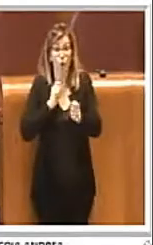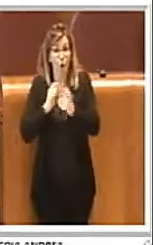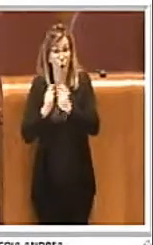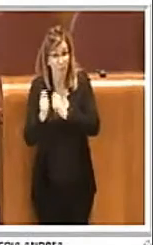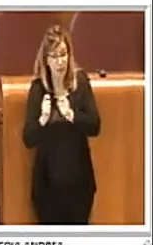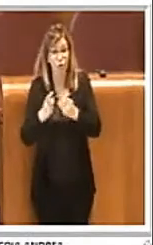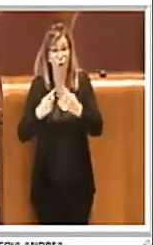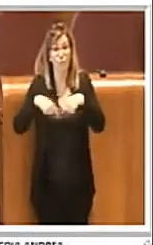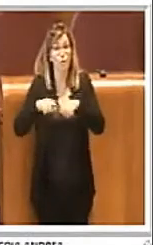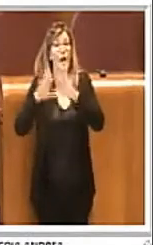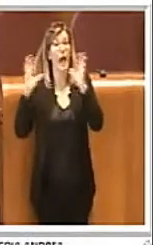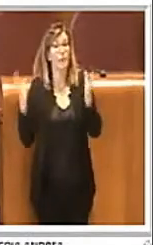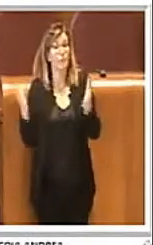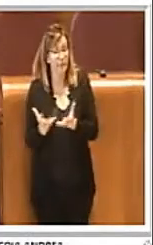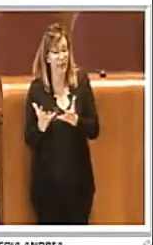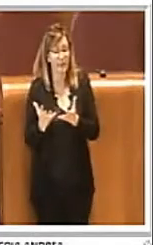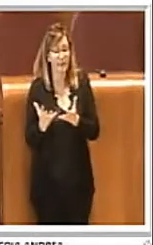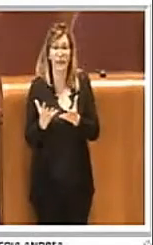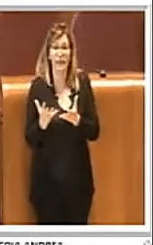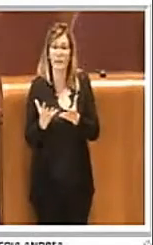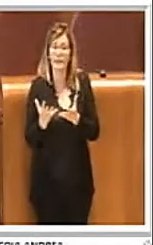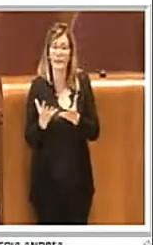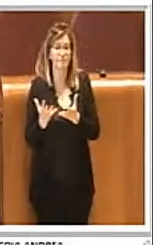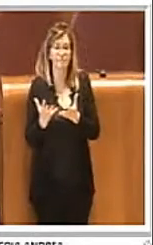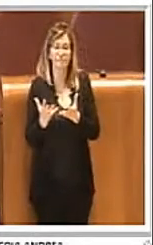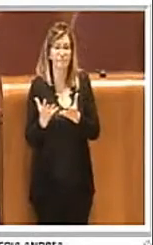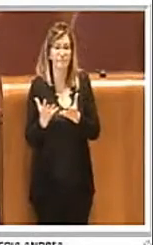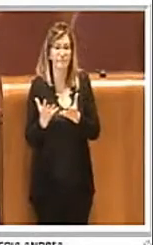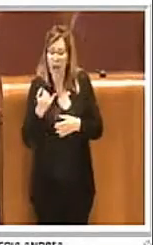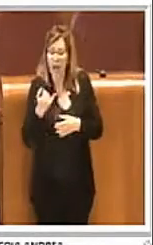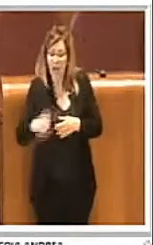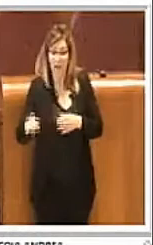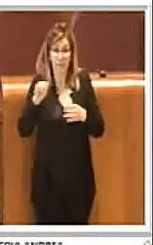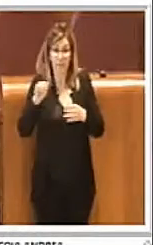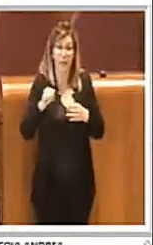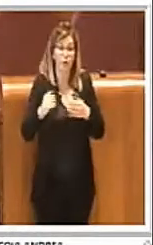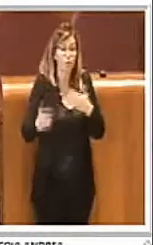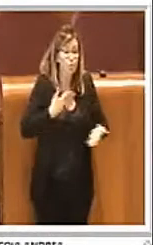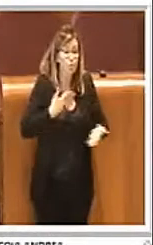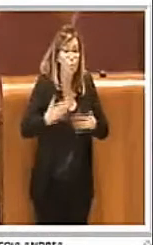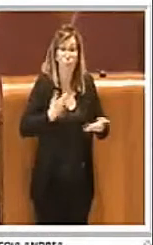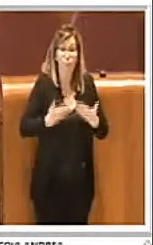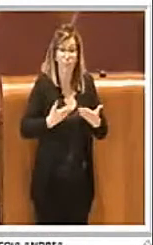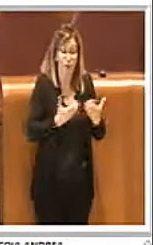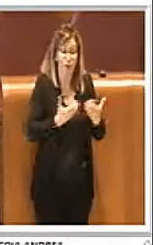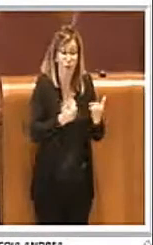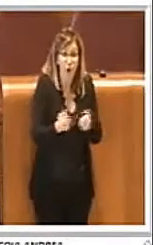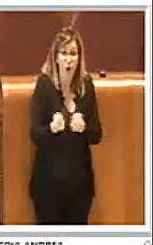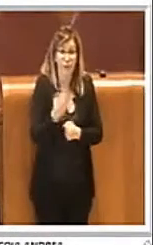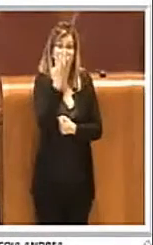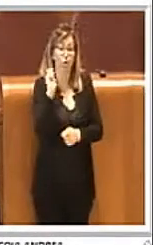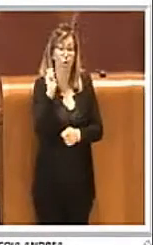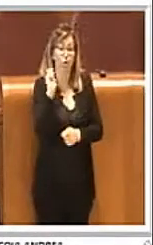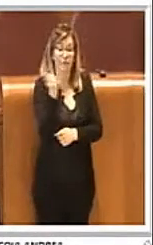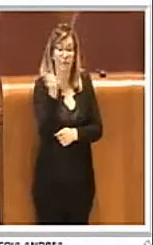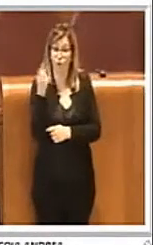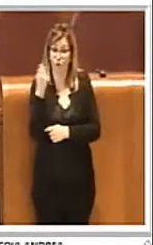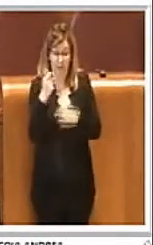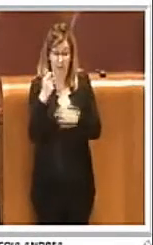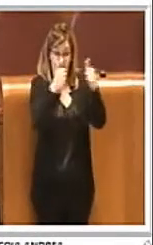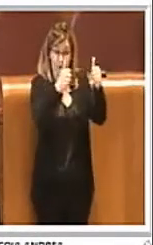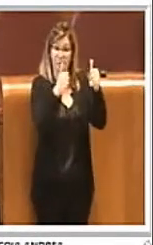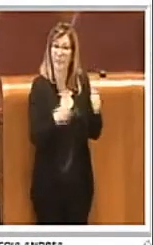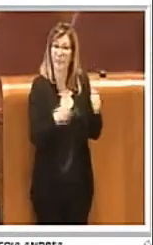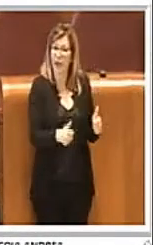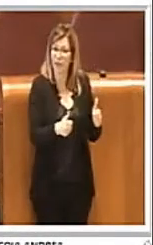non è stato realizzato immediatamente dai quattro vincitori del bando per